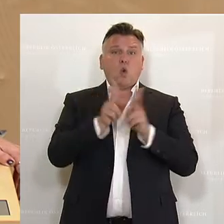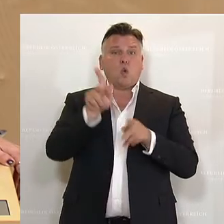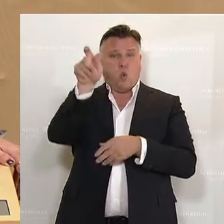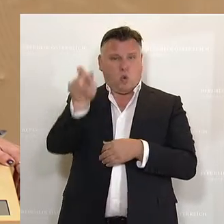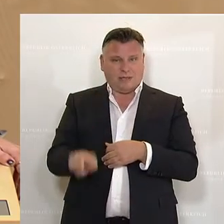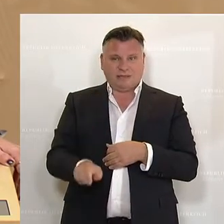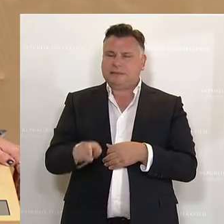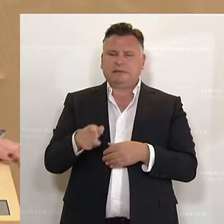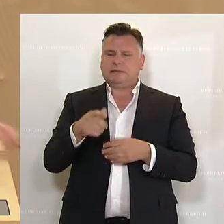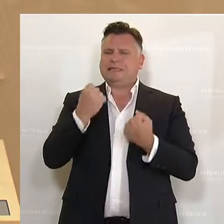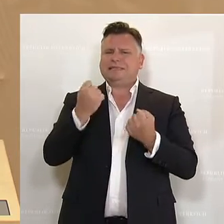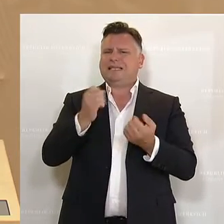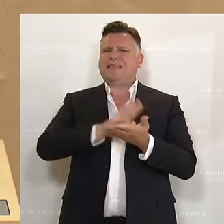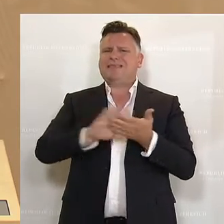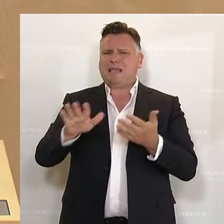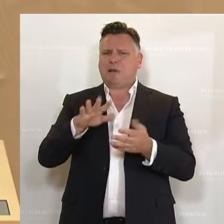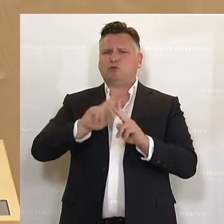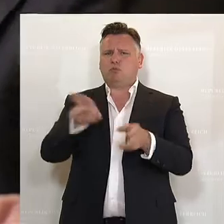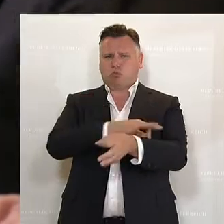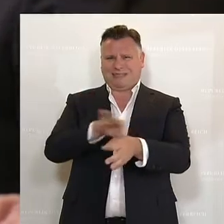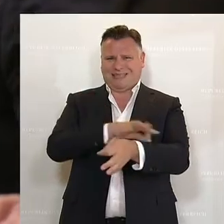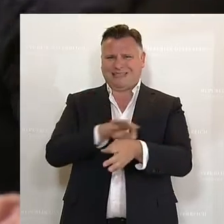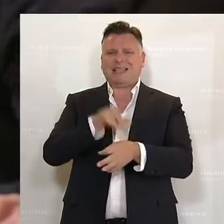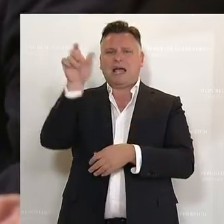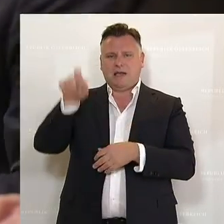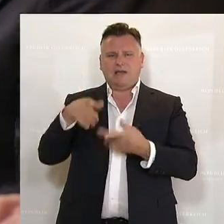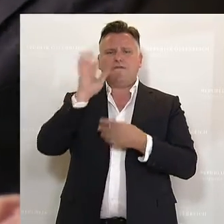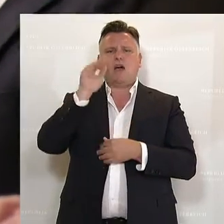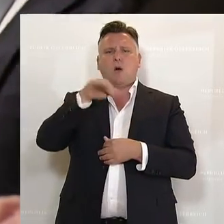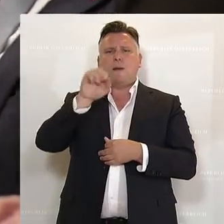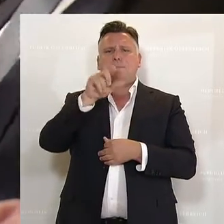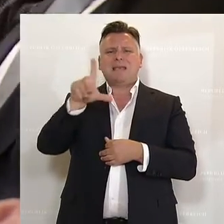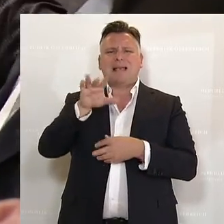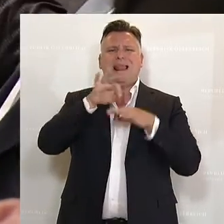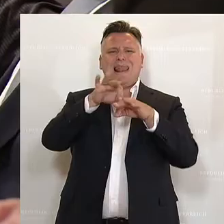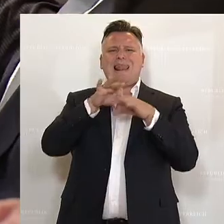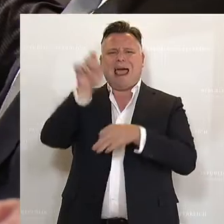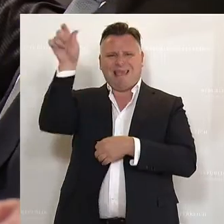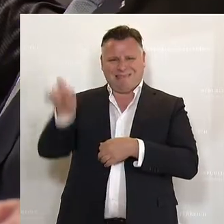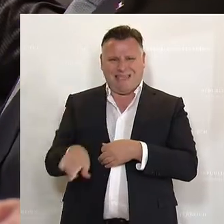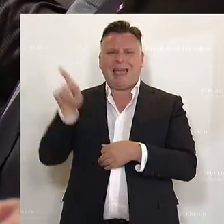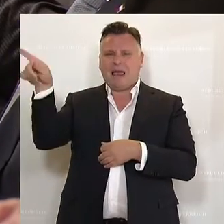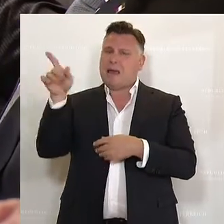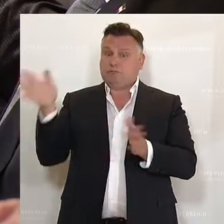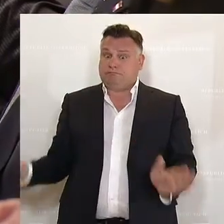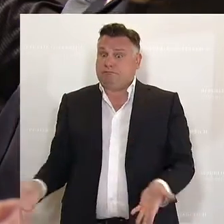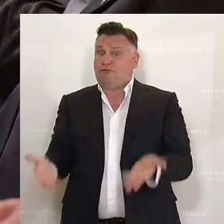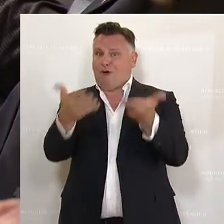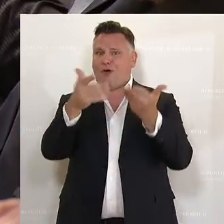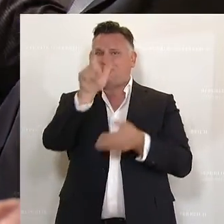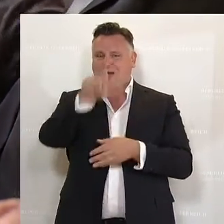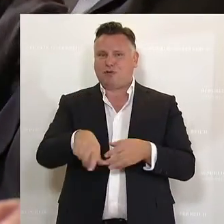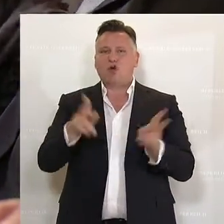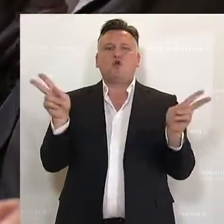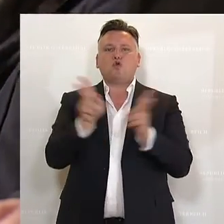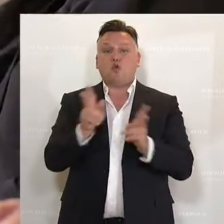wäre nicht Kanzler geworden, niemals Kanzler geworden, ohne der Landeshauptfrau Mikl-Leitner. Sie war eine der Königsmacherinnen und hat Kurz